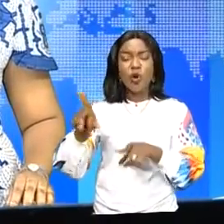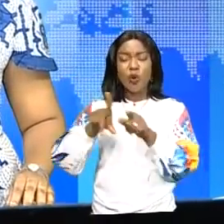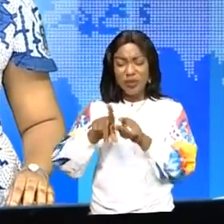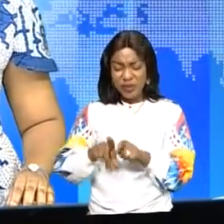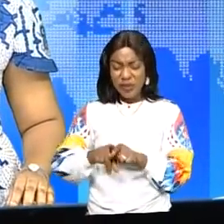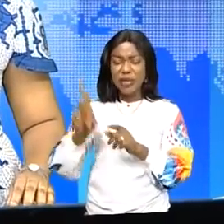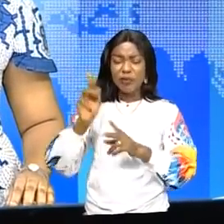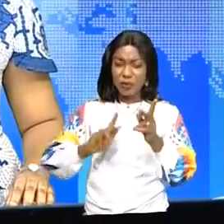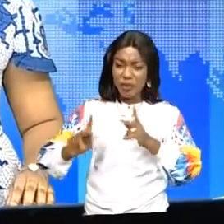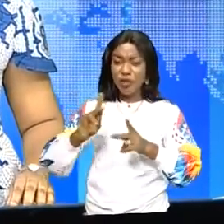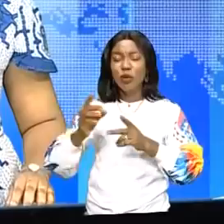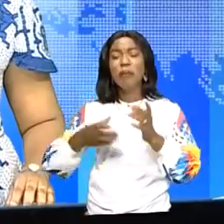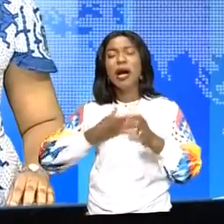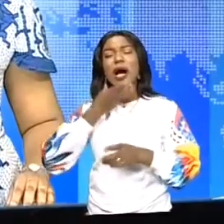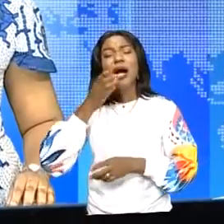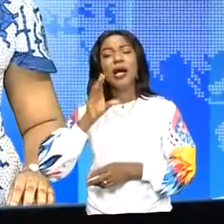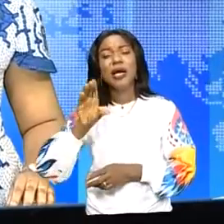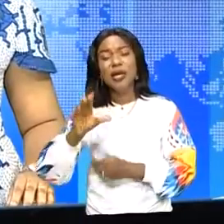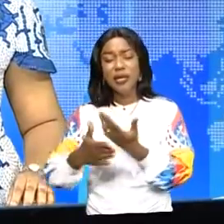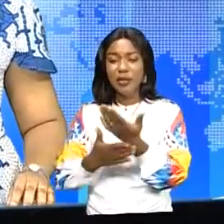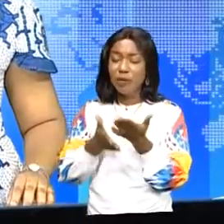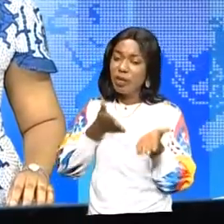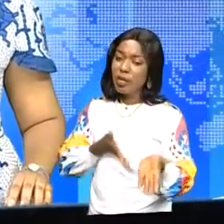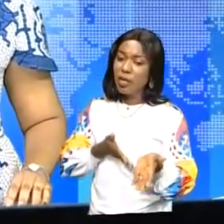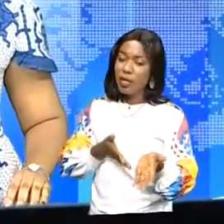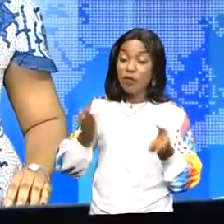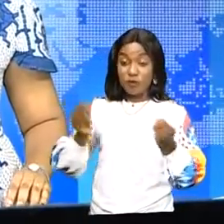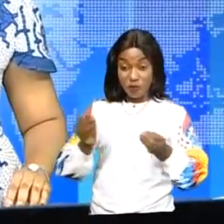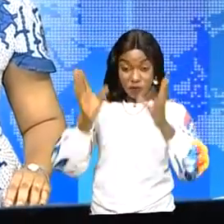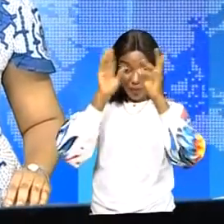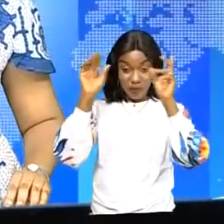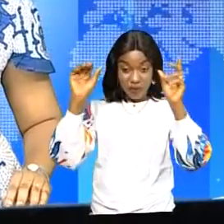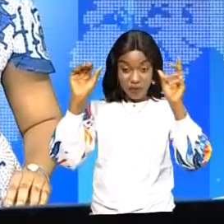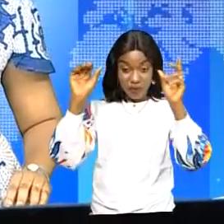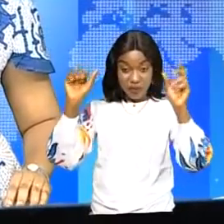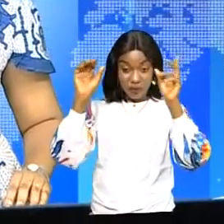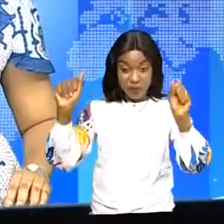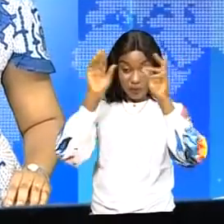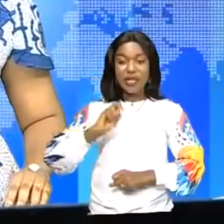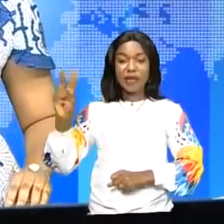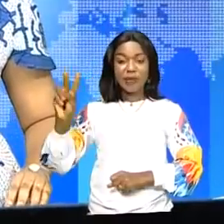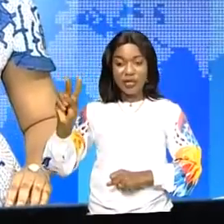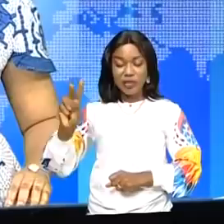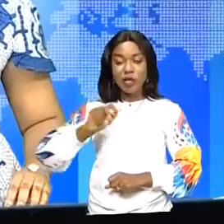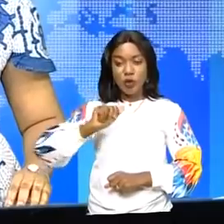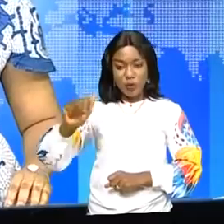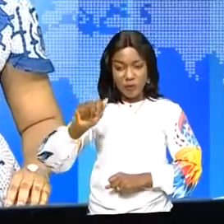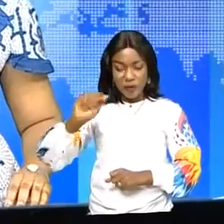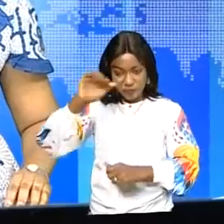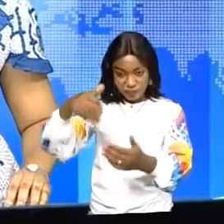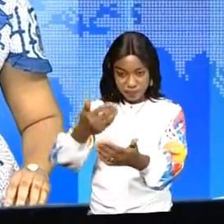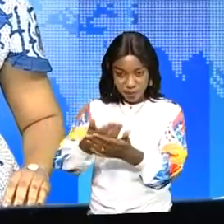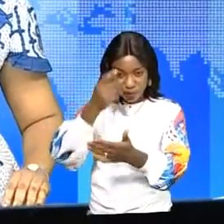cri de détresse auquel vient de répondre Jean-Marc Cabonde, président intérimaire de l'UDEP. L'élu de la FUNA